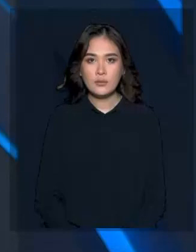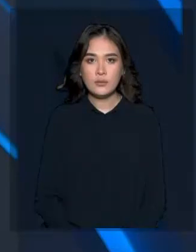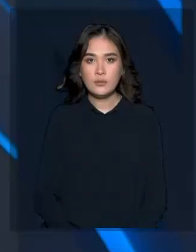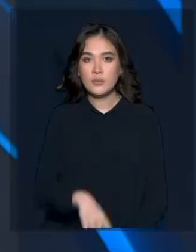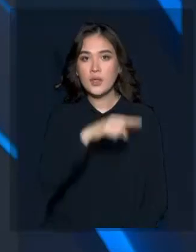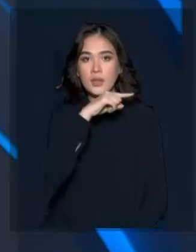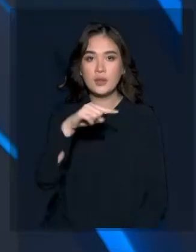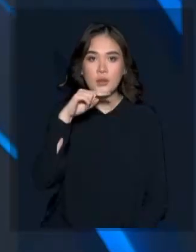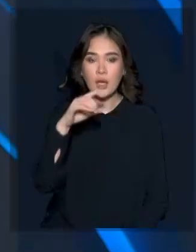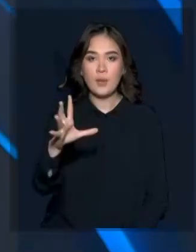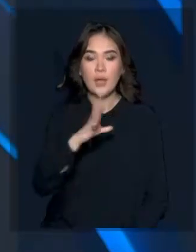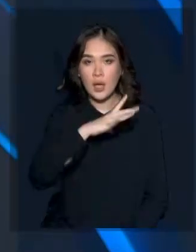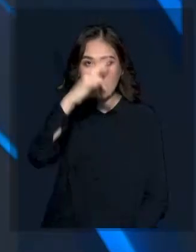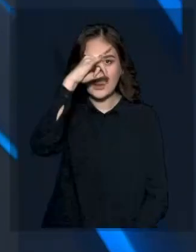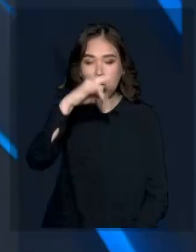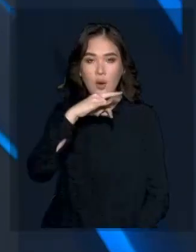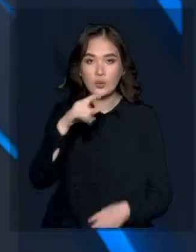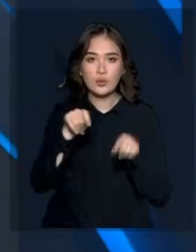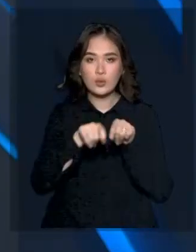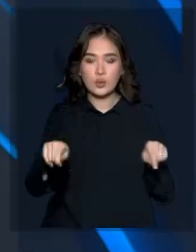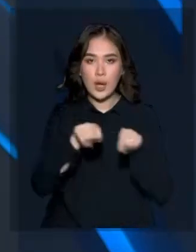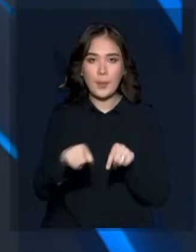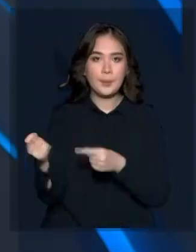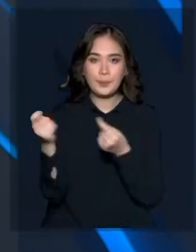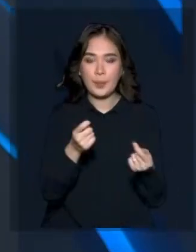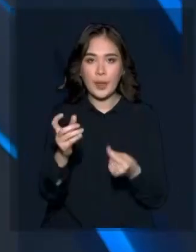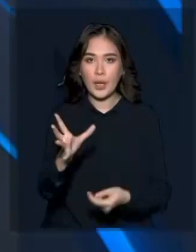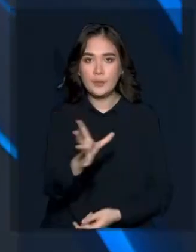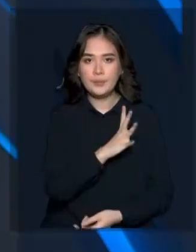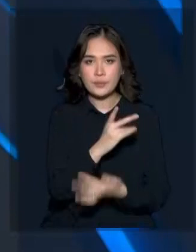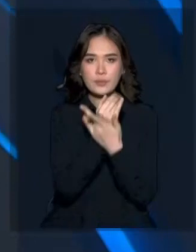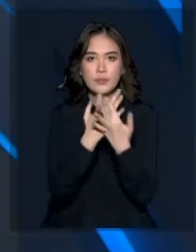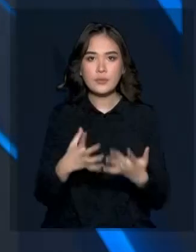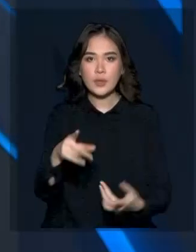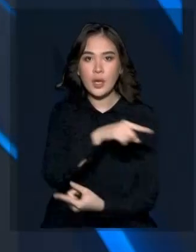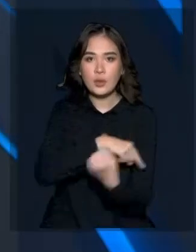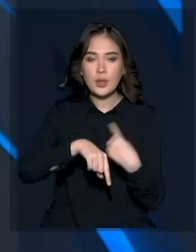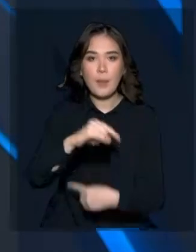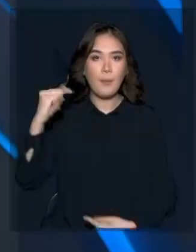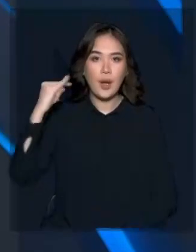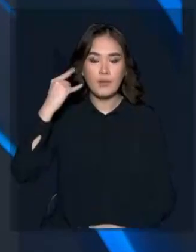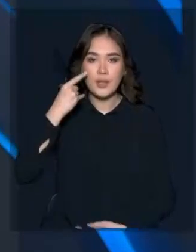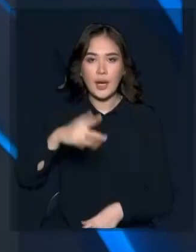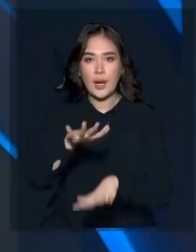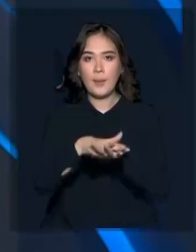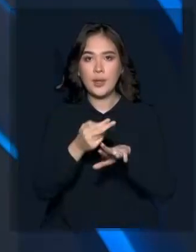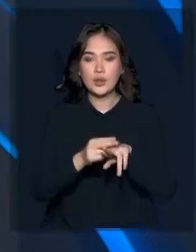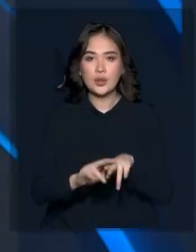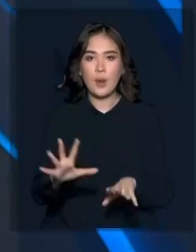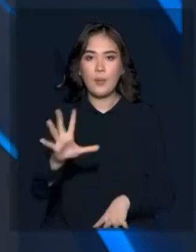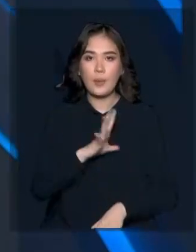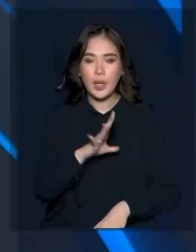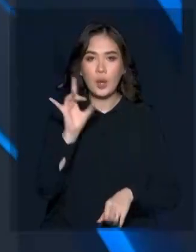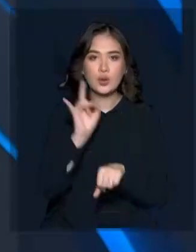Ресейдің астығын Қазақстандық өнімдебі өткізіп келген. Дәнді дақыл саудасымен айналысатын павадарлық кампанияның осындай